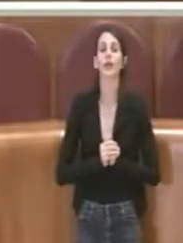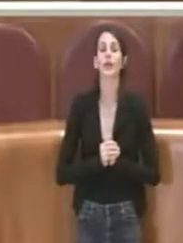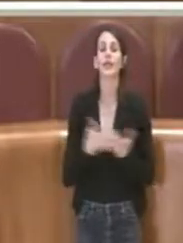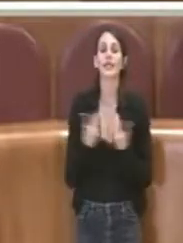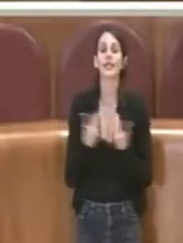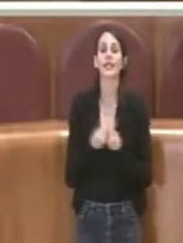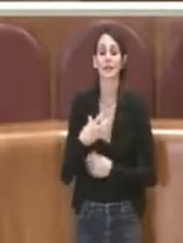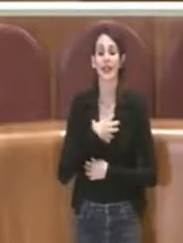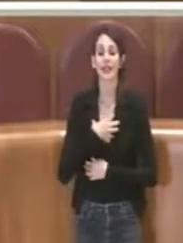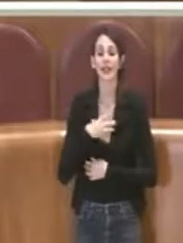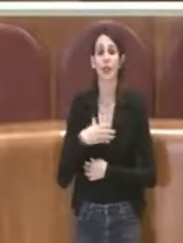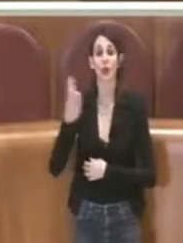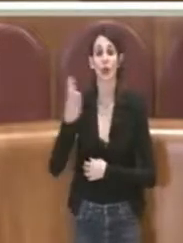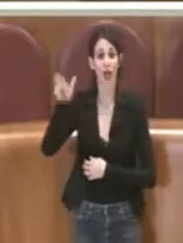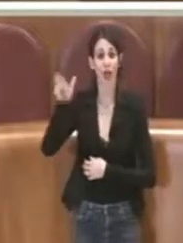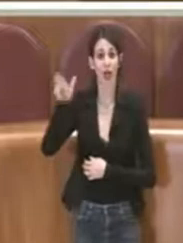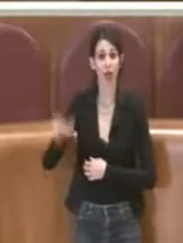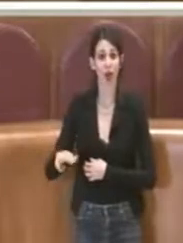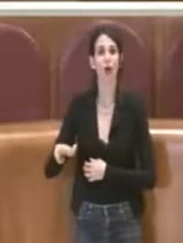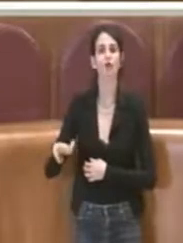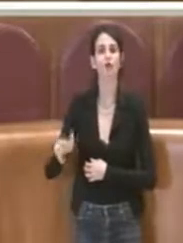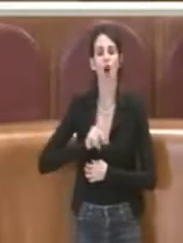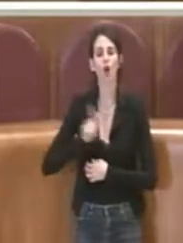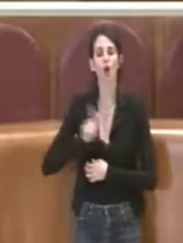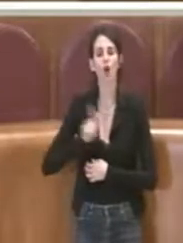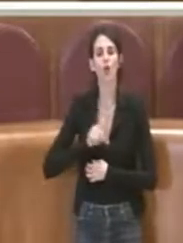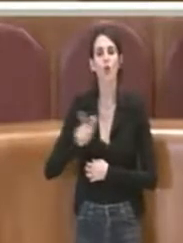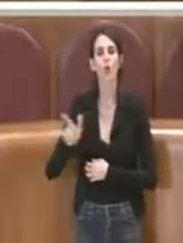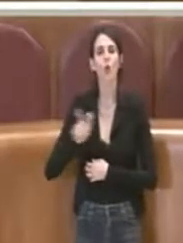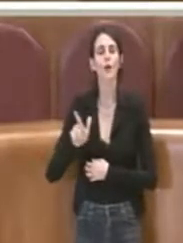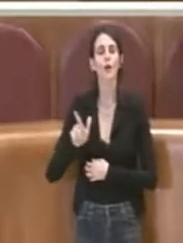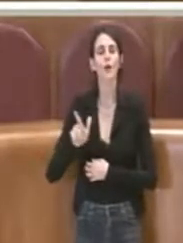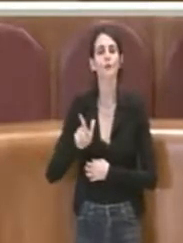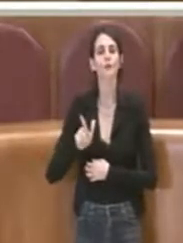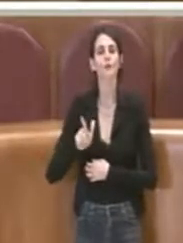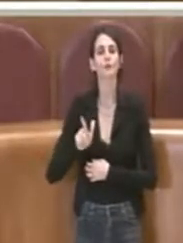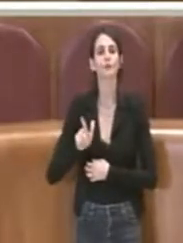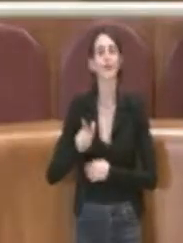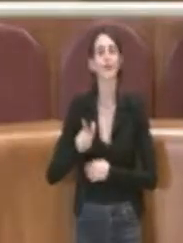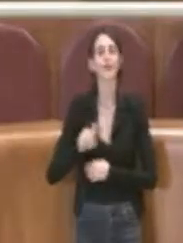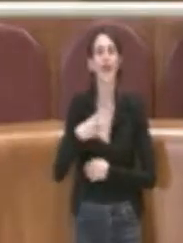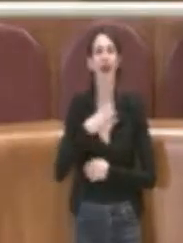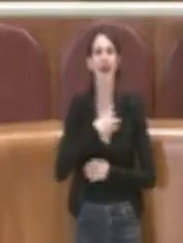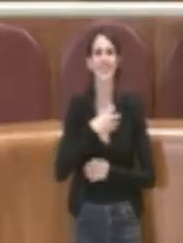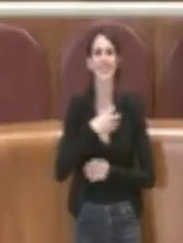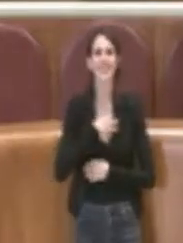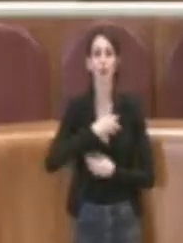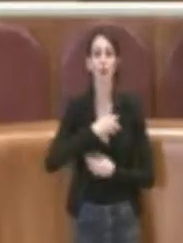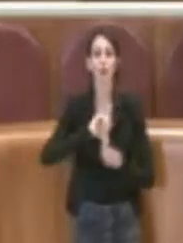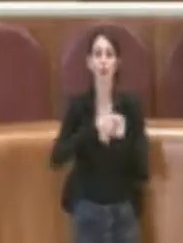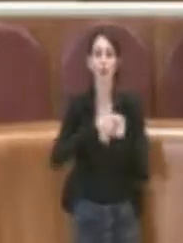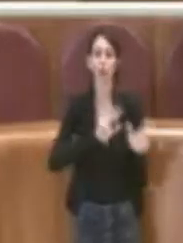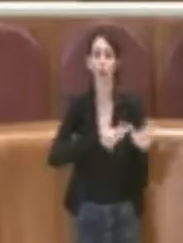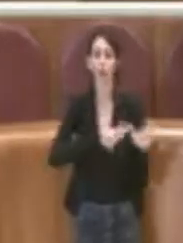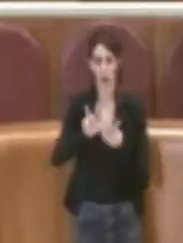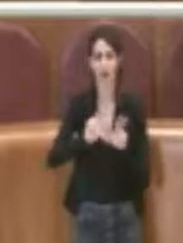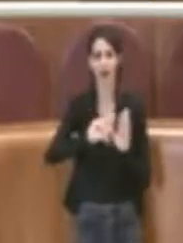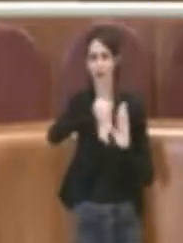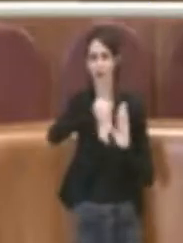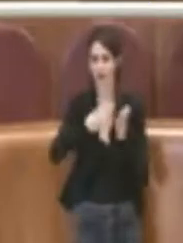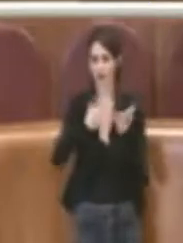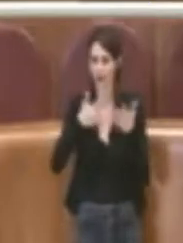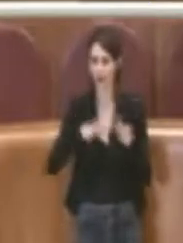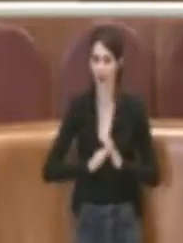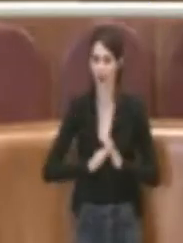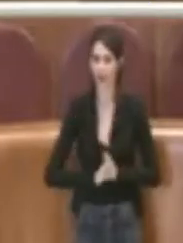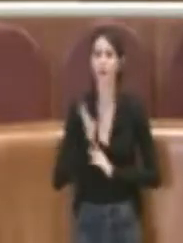'assessore Frongia abbiamo raccolto la sottoscrizione degli assessori sport municipali e il 14 luglio lo